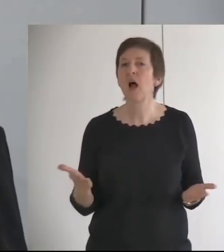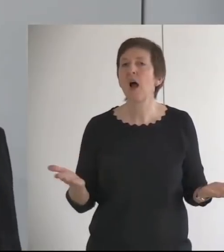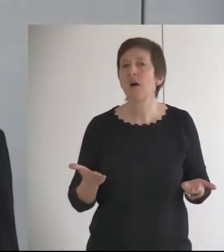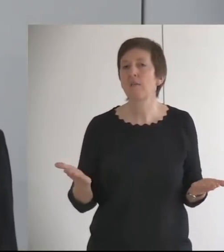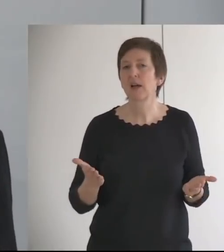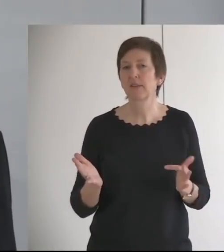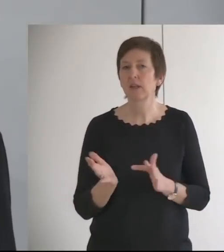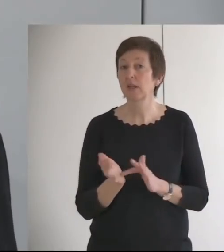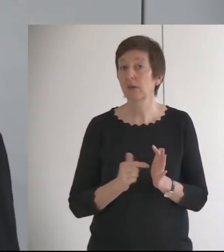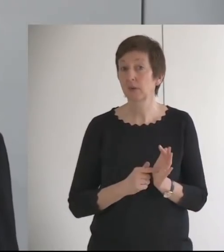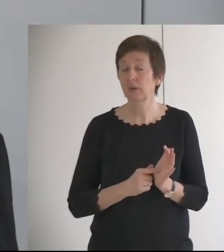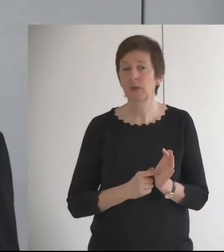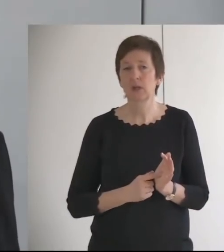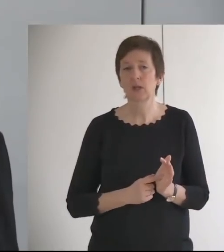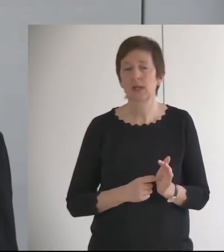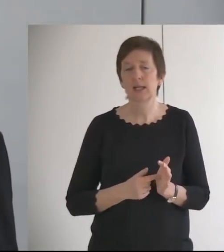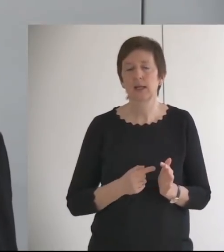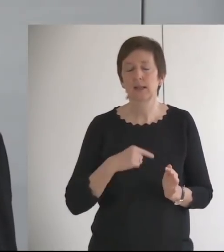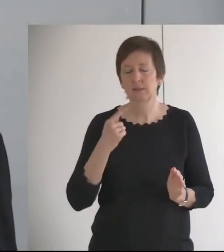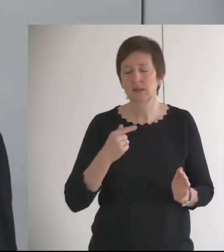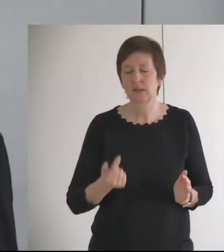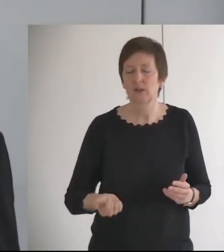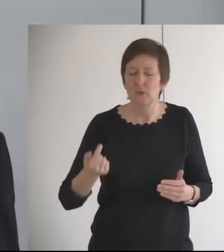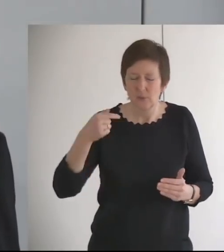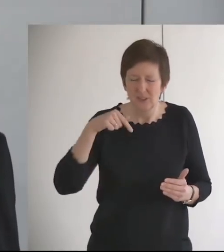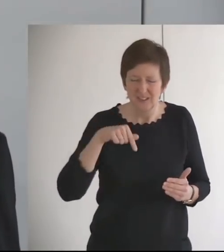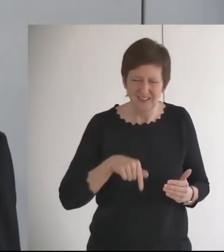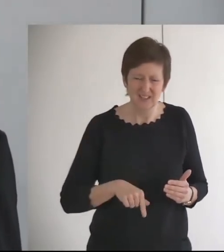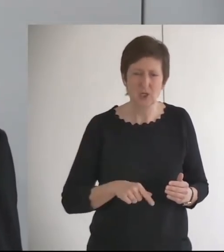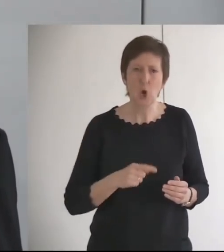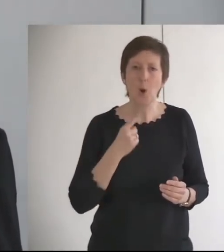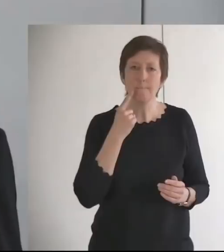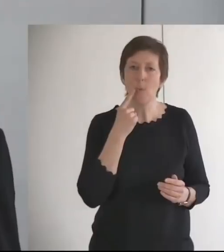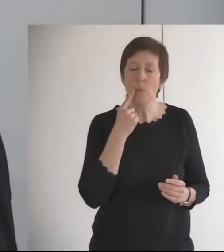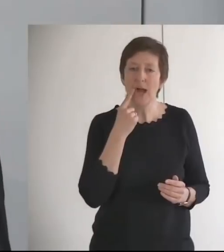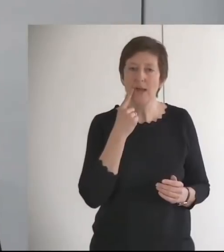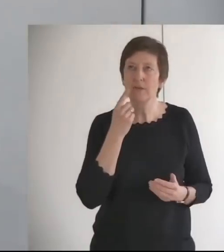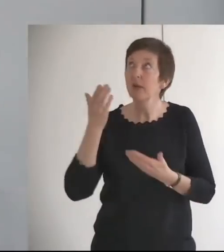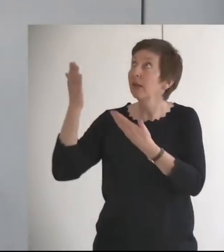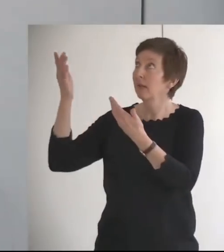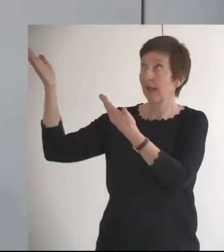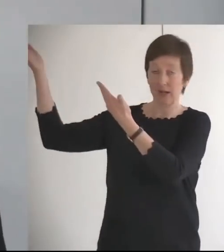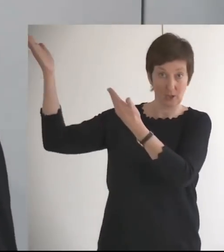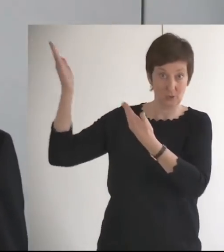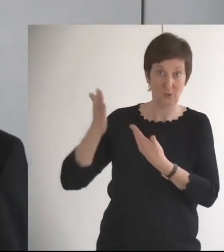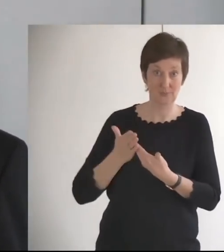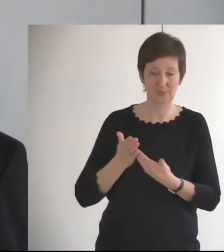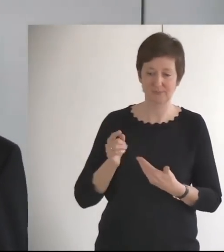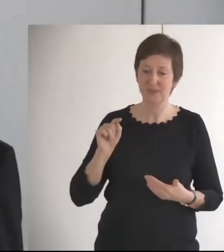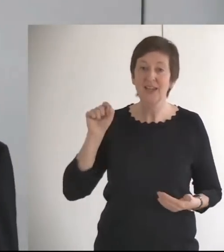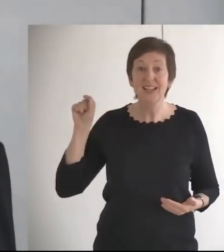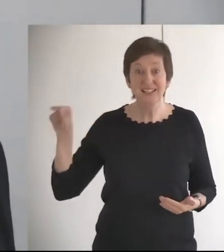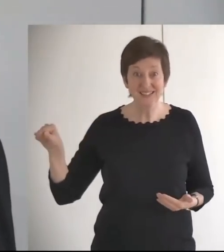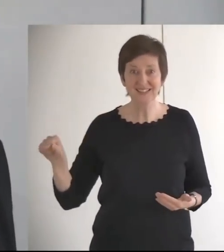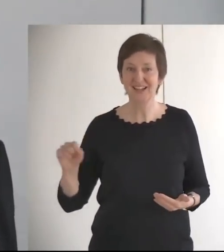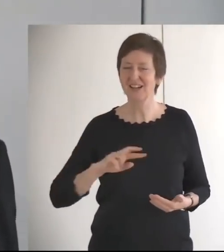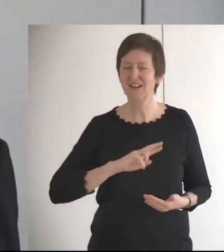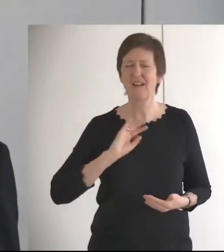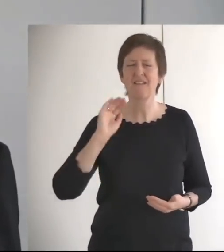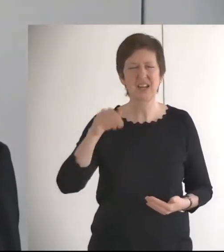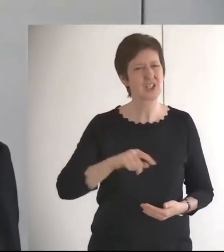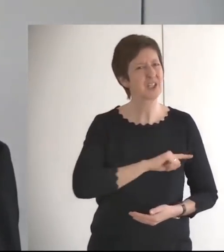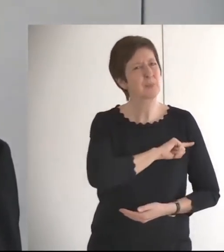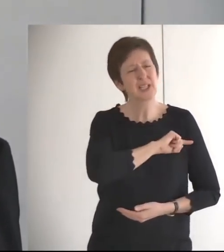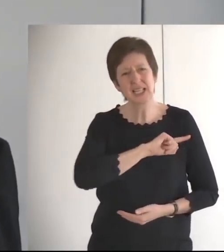Jesus gesagt hat für den Moment, wenn er kommt. Da sagt er einmal, dann, dann werdet ihr mich nichts mehr